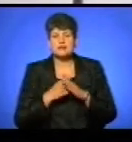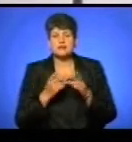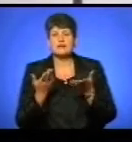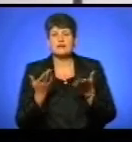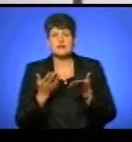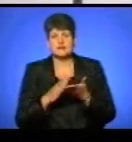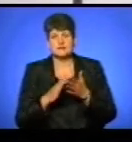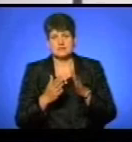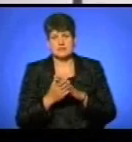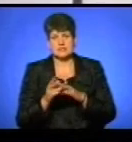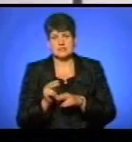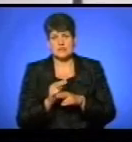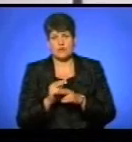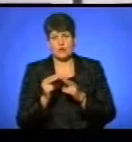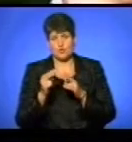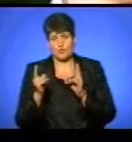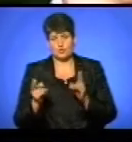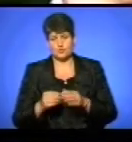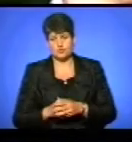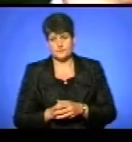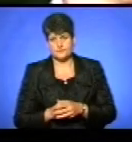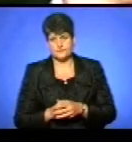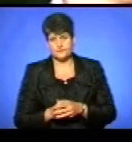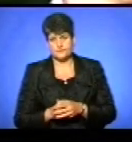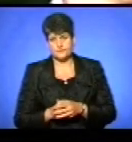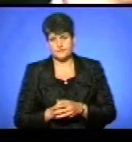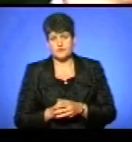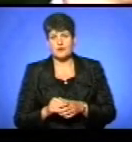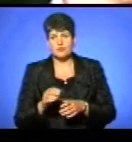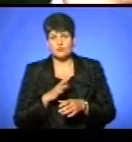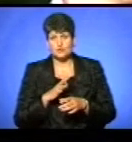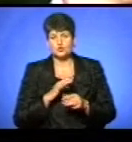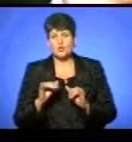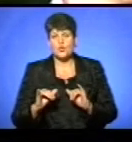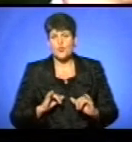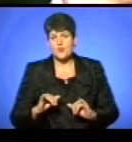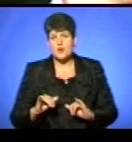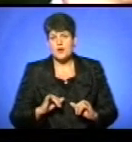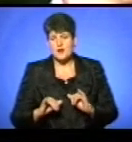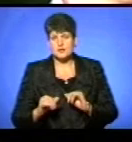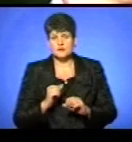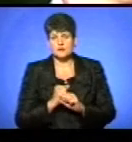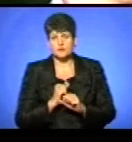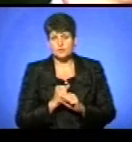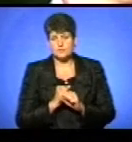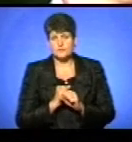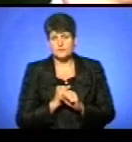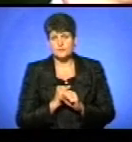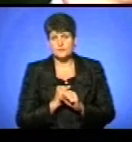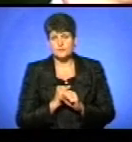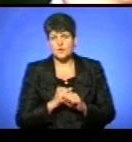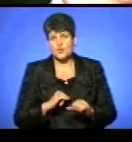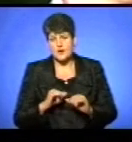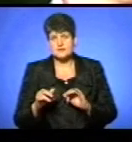яка ситуація із ремонтом мосту. Були якісь, я так зрозумів, хулігани, ну, вчиняли певні особи, якісь